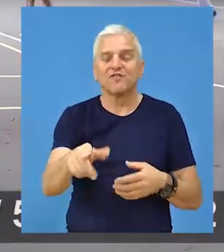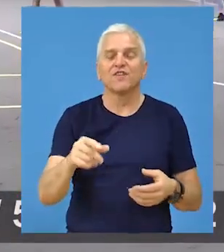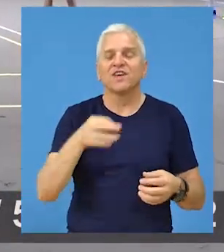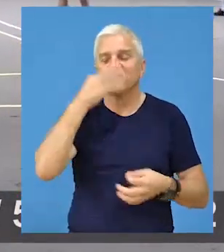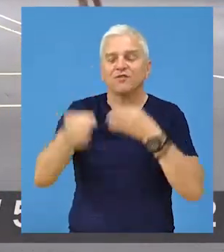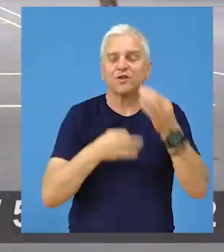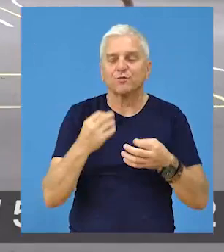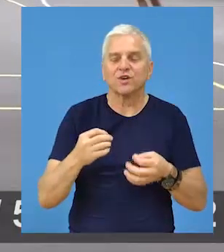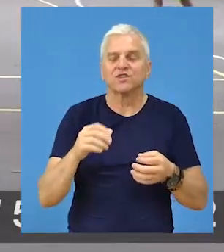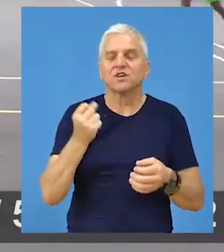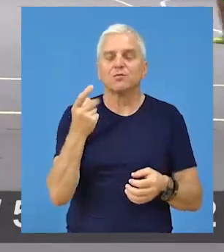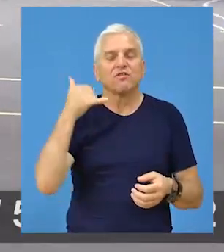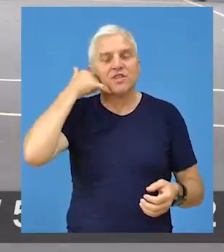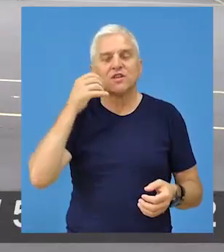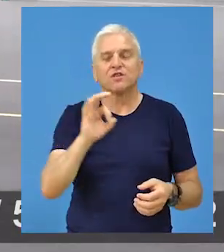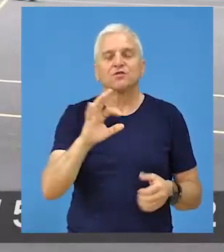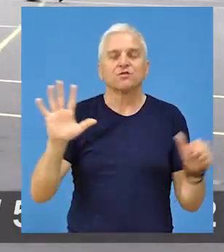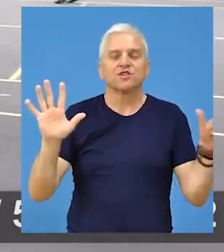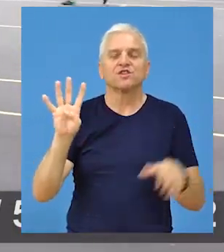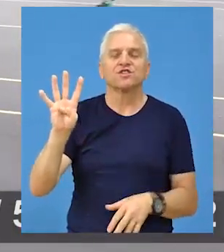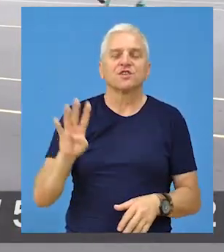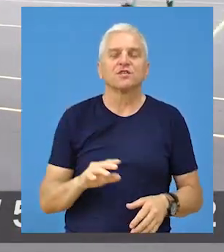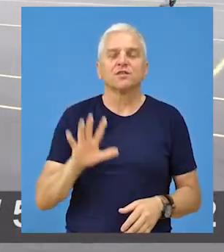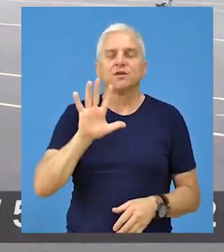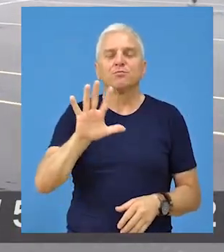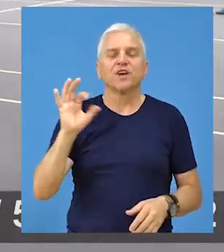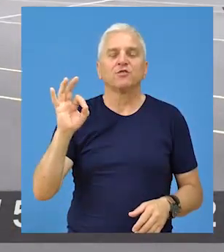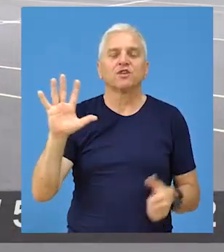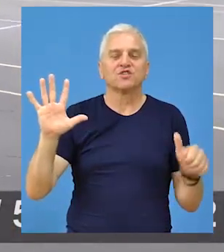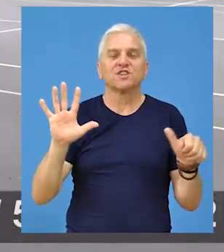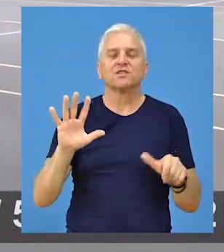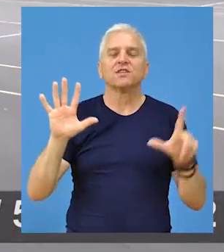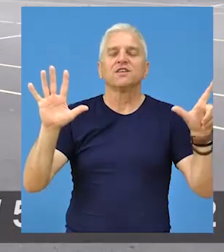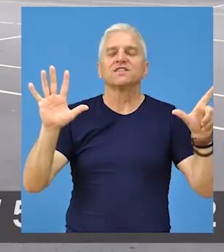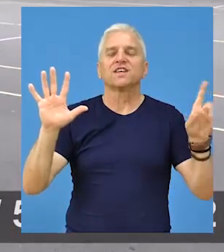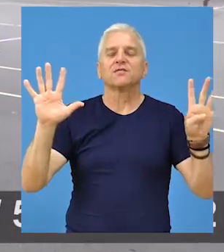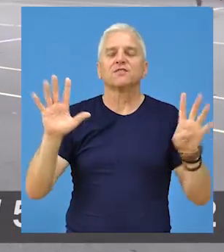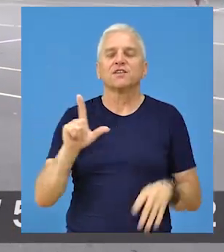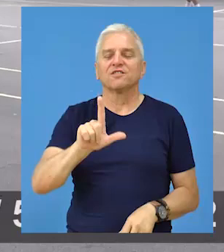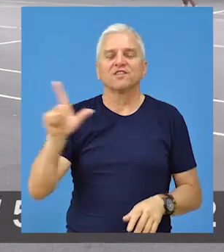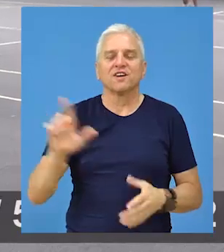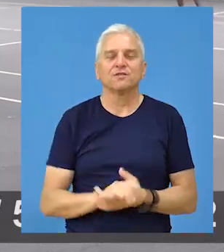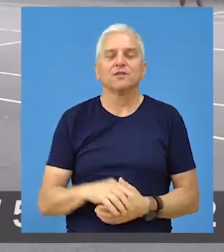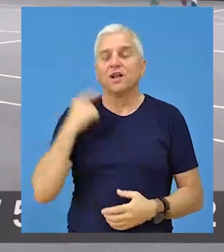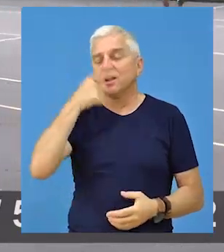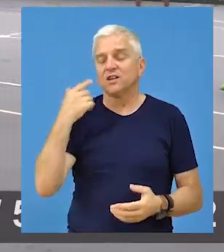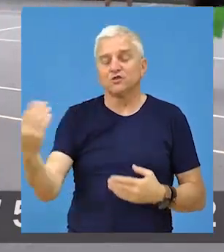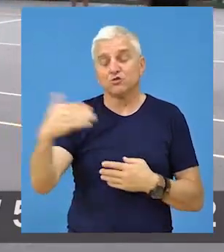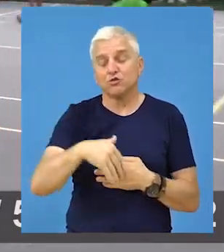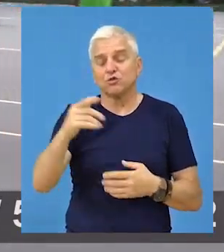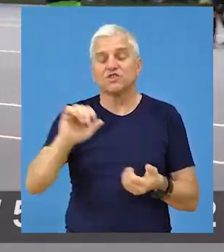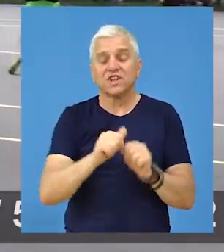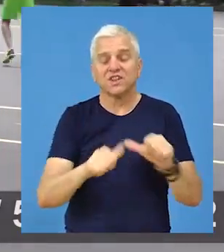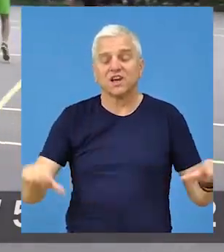informacije mogu dobiti na broj telefona 064-506-7922 ili lično na